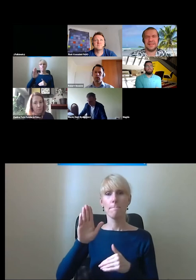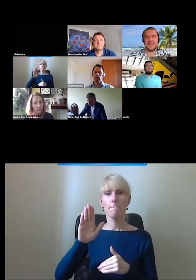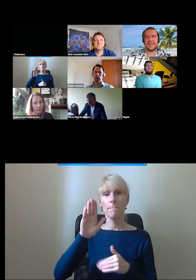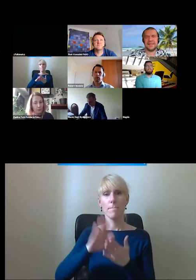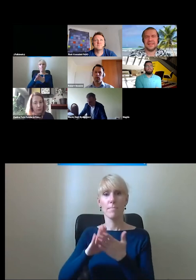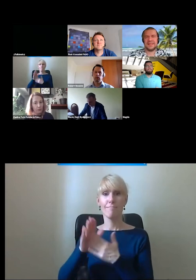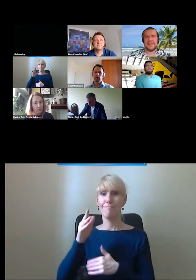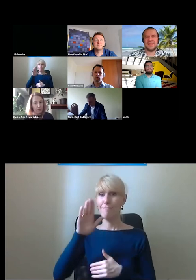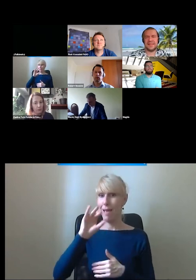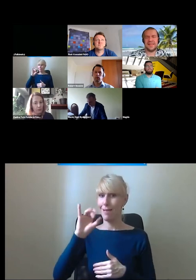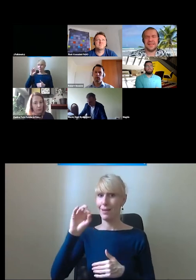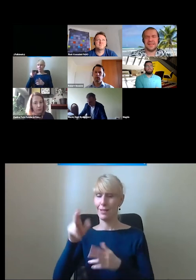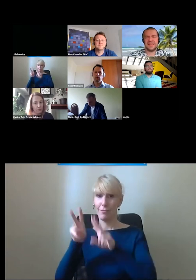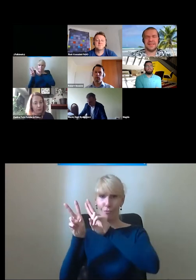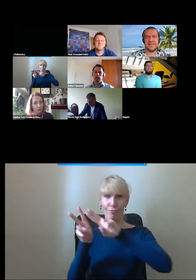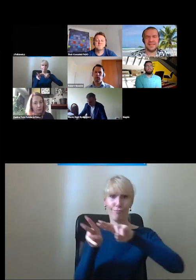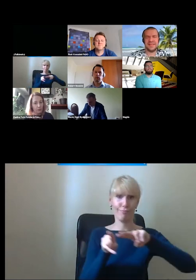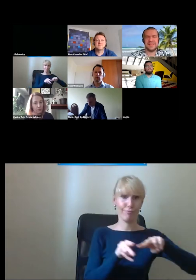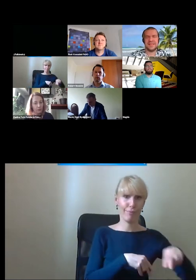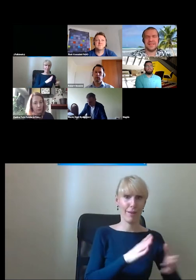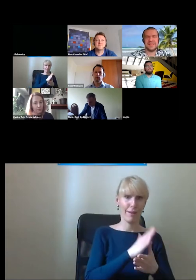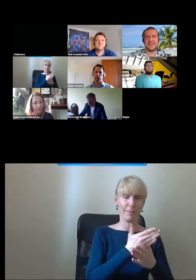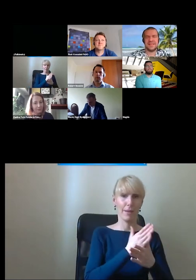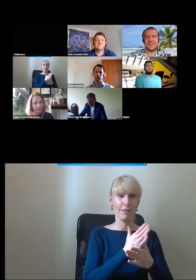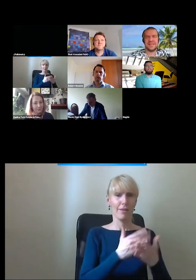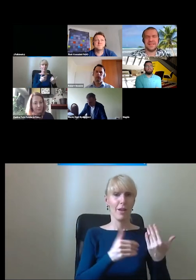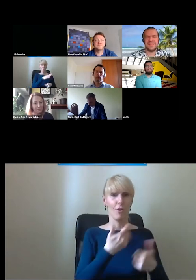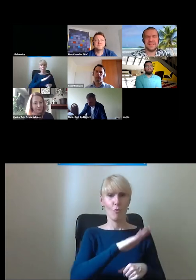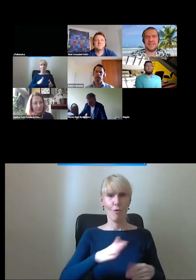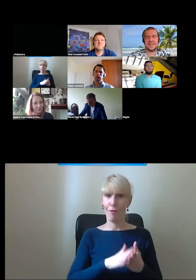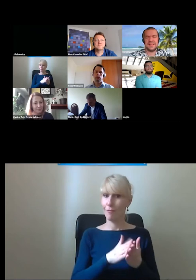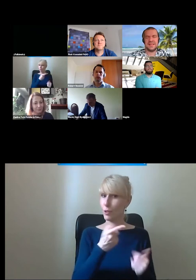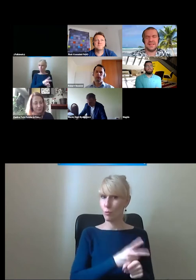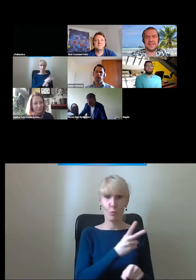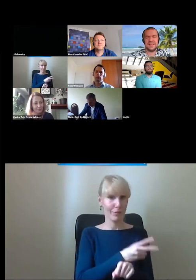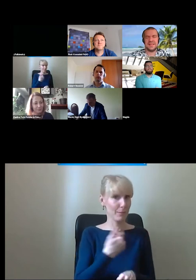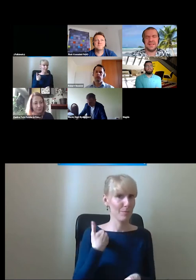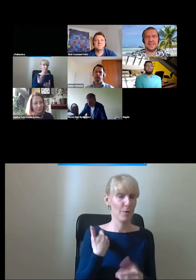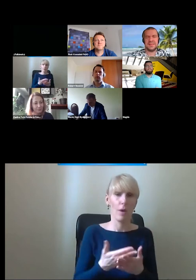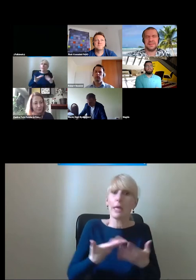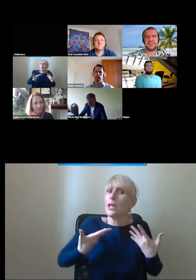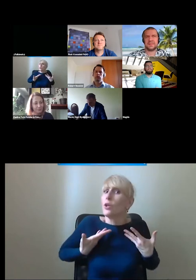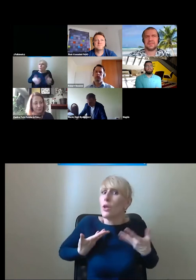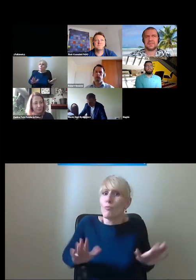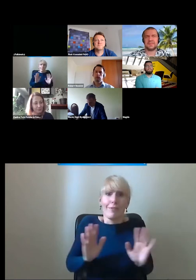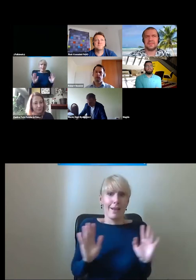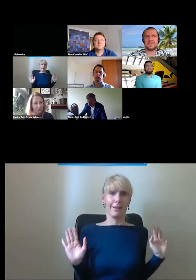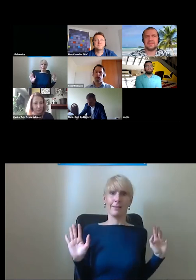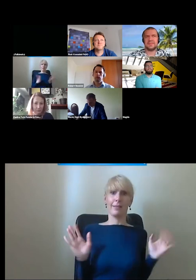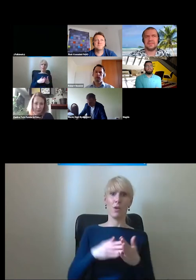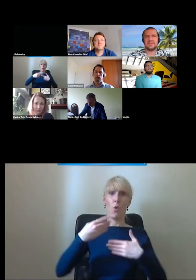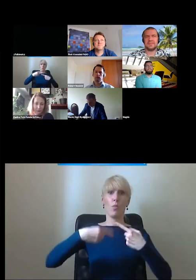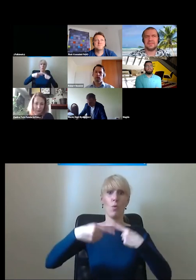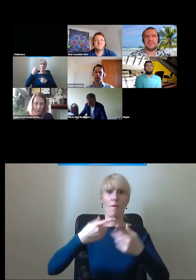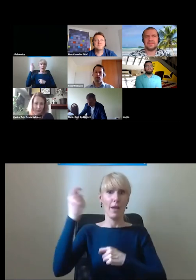która przyjechała na wózku pociągiem międzynarodowym, dostępnym dla osób z niepełnosprawnością, stwierdziła, że nie chce już więcej kontynuować